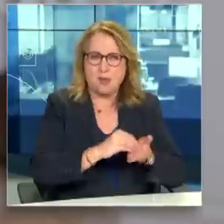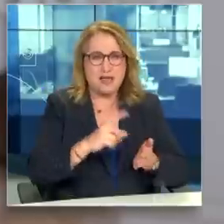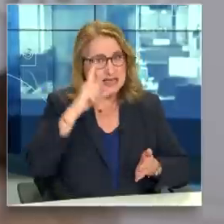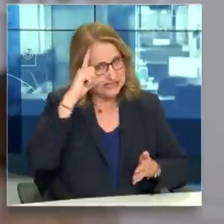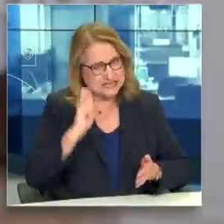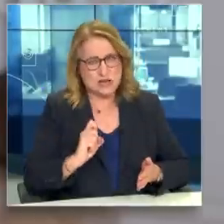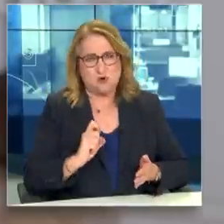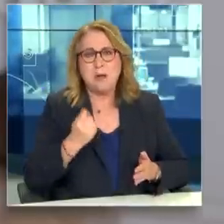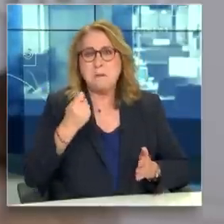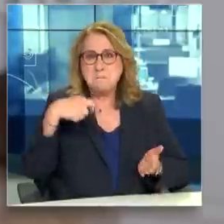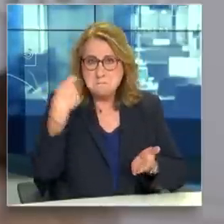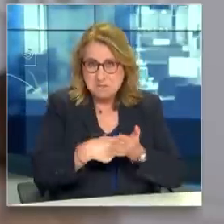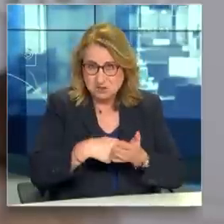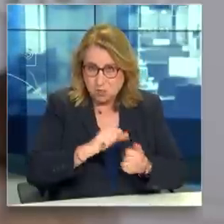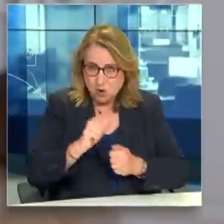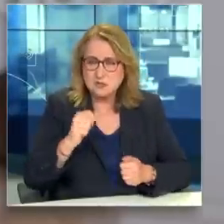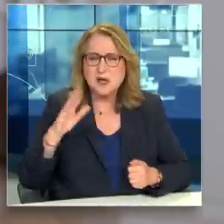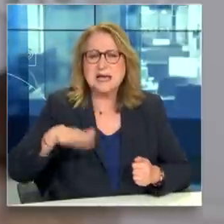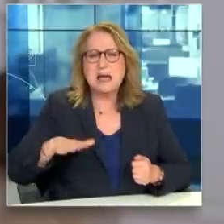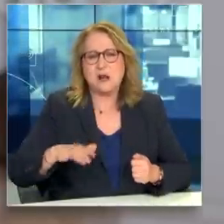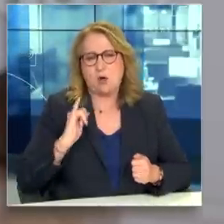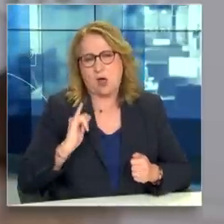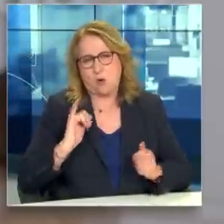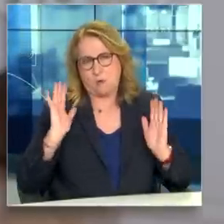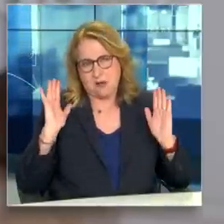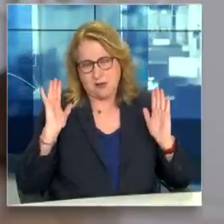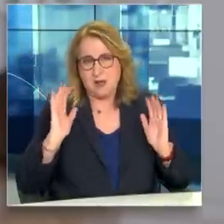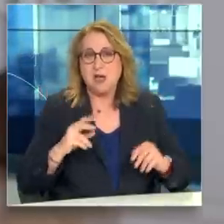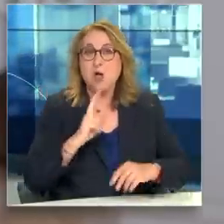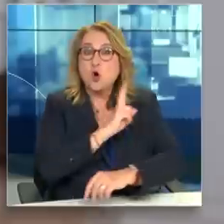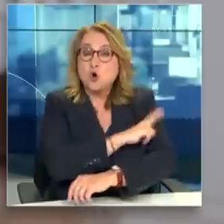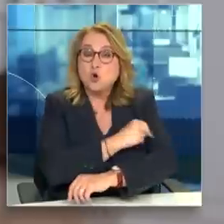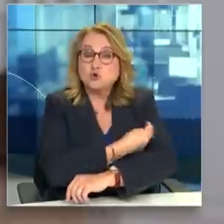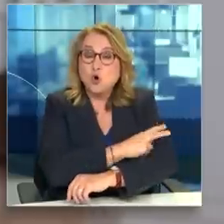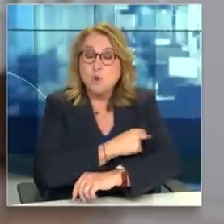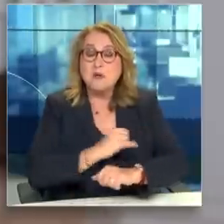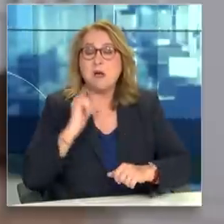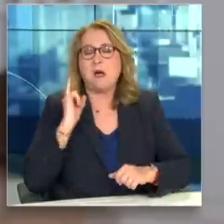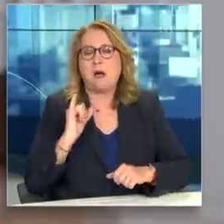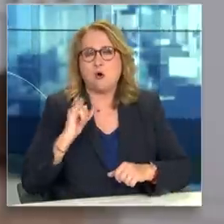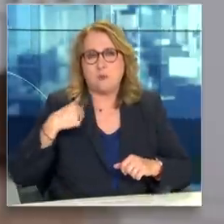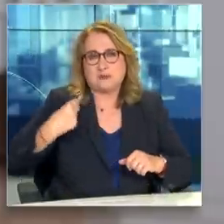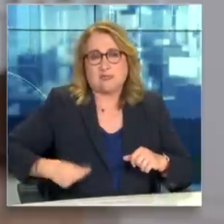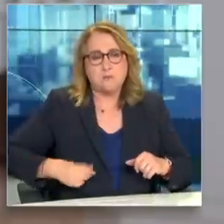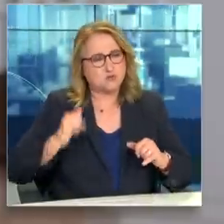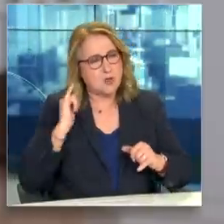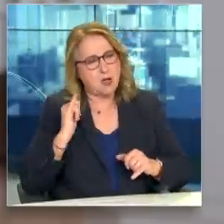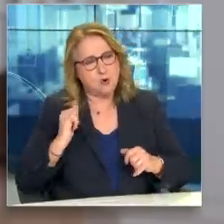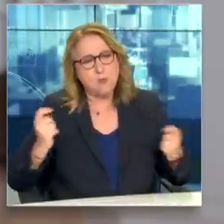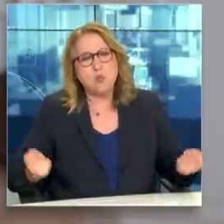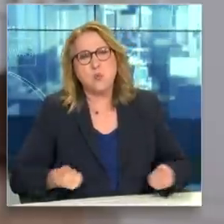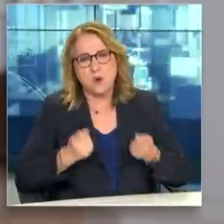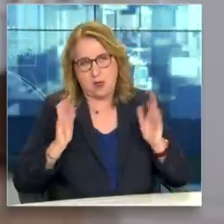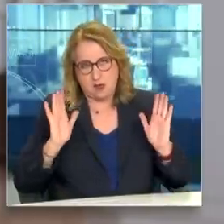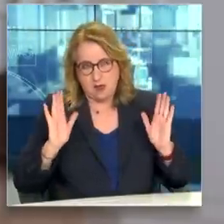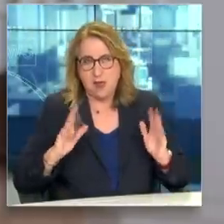χώρα μας παραμένουν ακόμα χαμηλοί. Η δημόσια υγεία έχει ακόμα πληγές να γιατρευτούν. Το κράτος μας πρέπει να γίνει